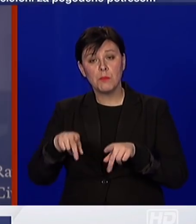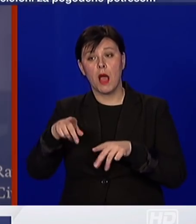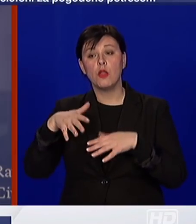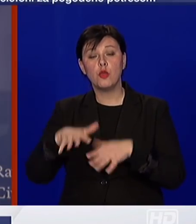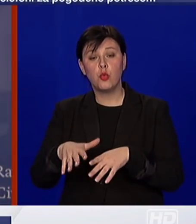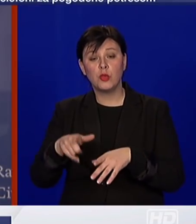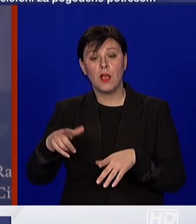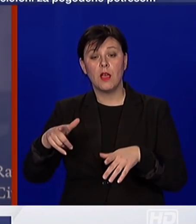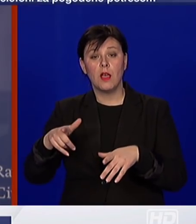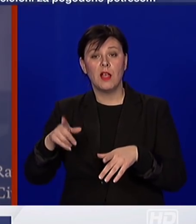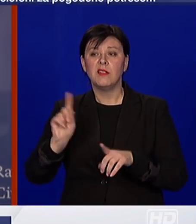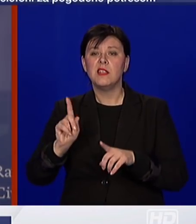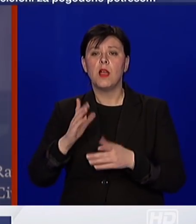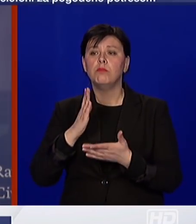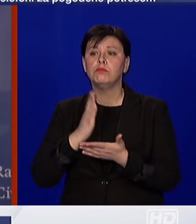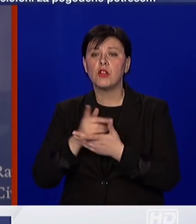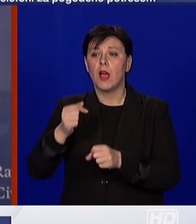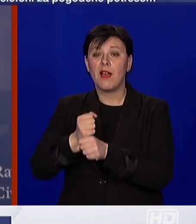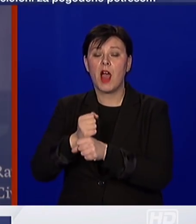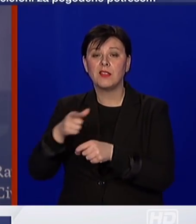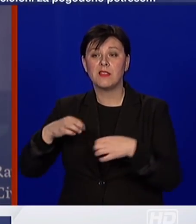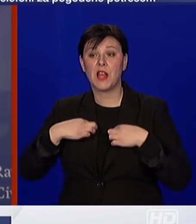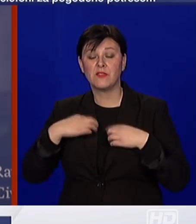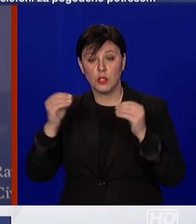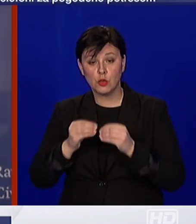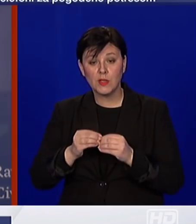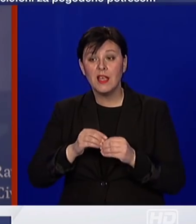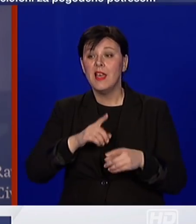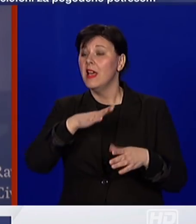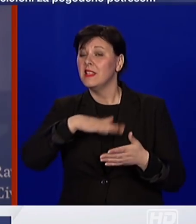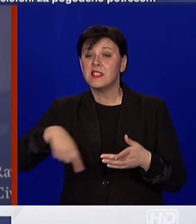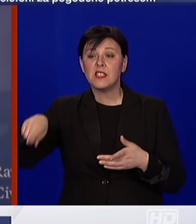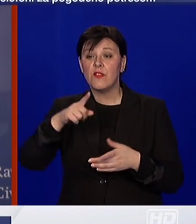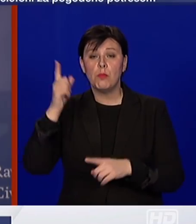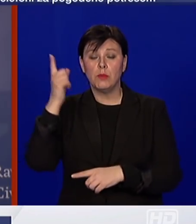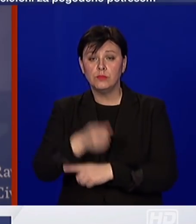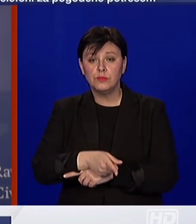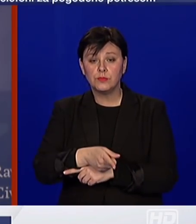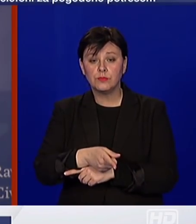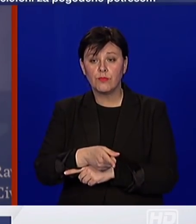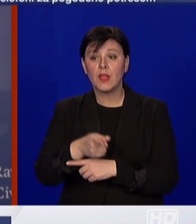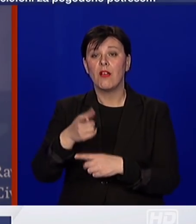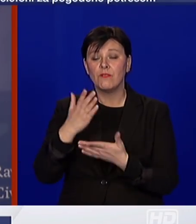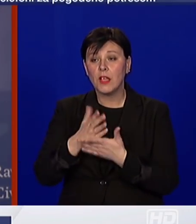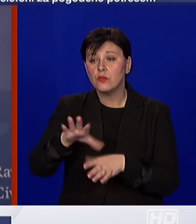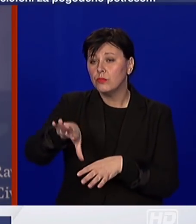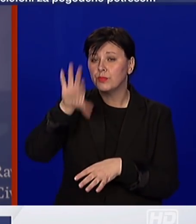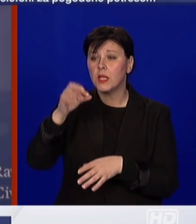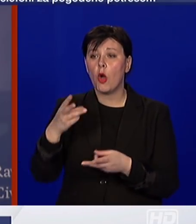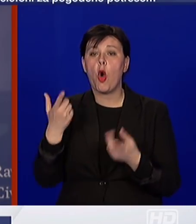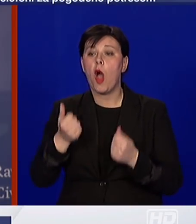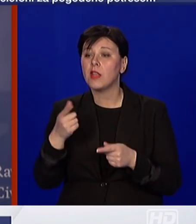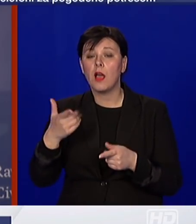u zdravstvenom sustavu. Svima je određeno odakle su se i kako su se zarazili i svi su